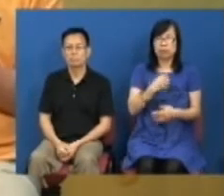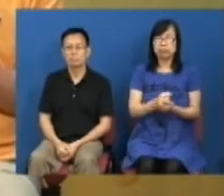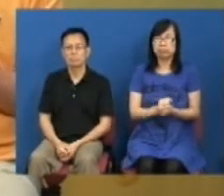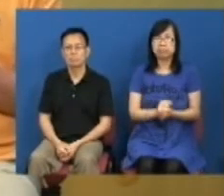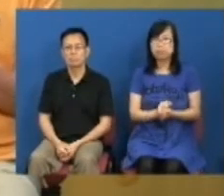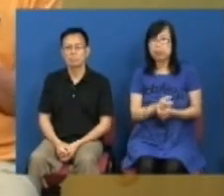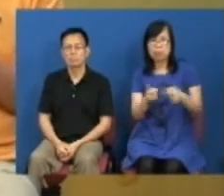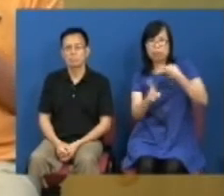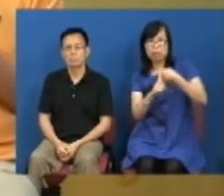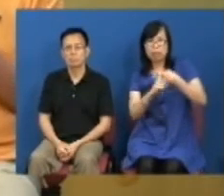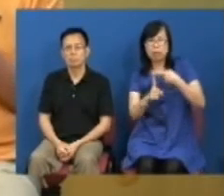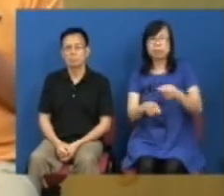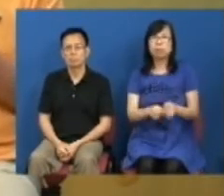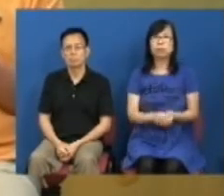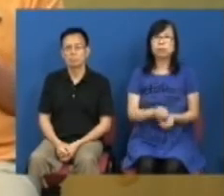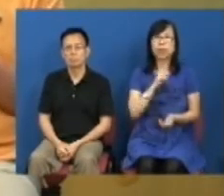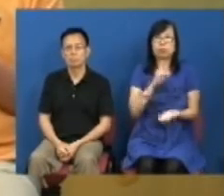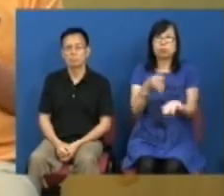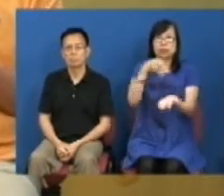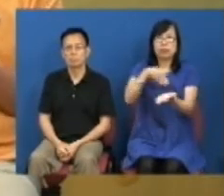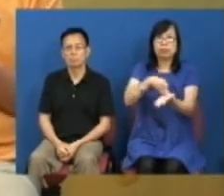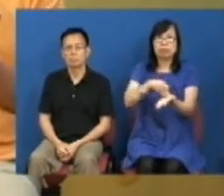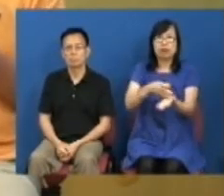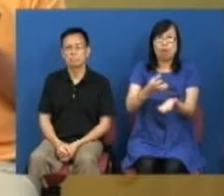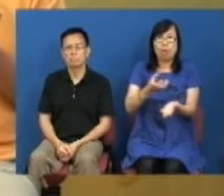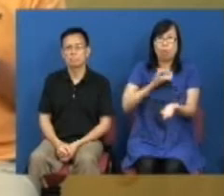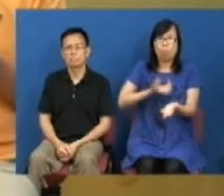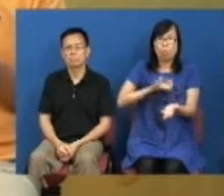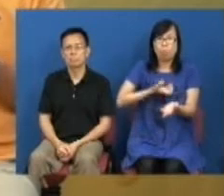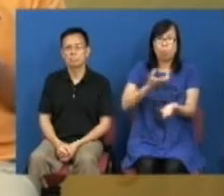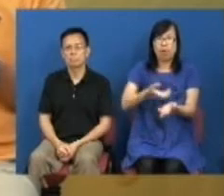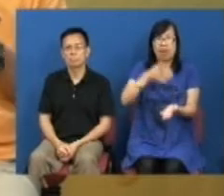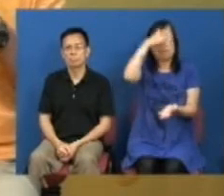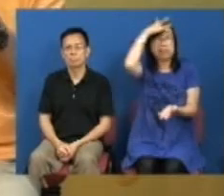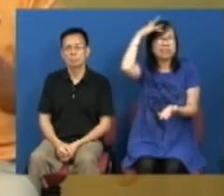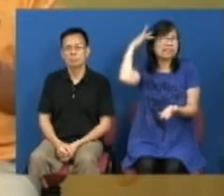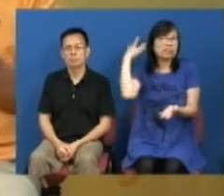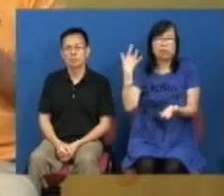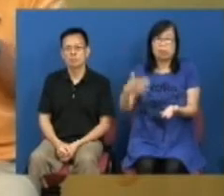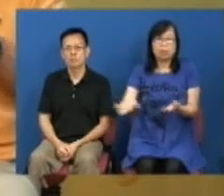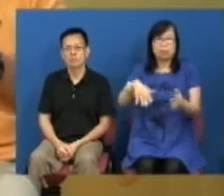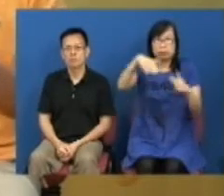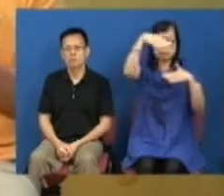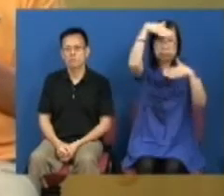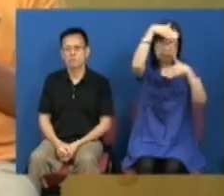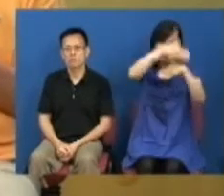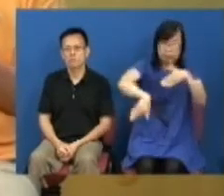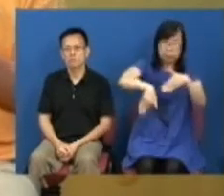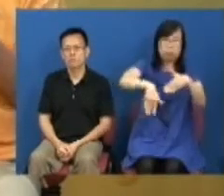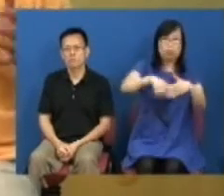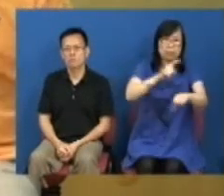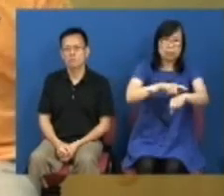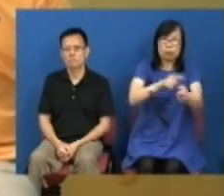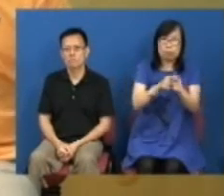危险因为是令到参加者容易鼓掃天时暑月的情况之下你截住他一段很长的时间